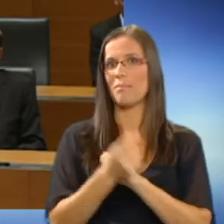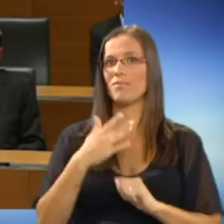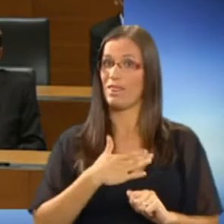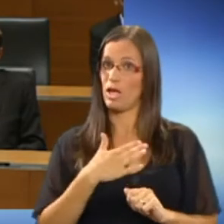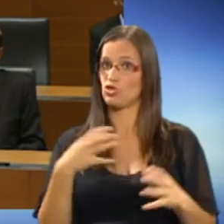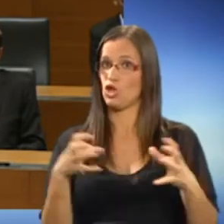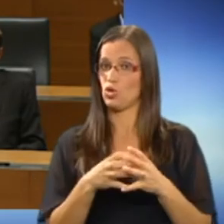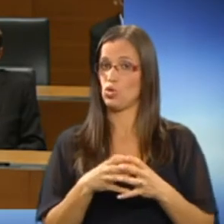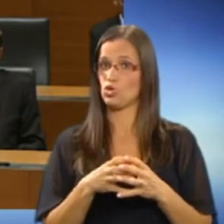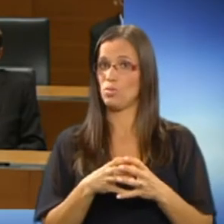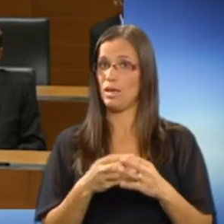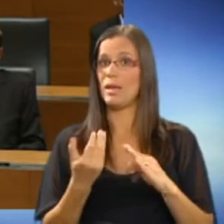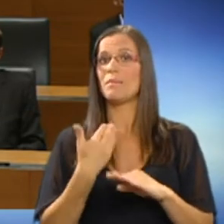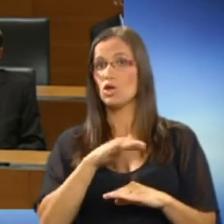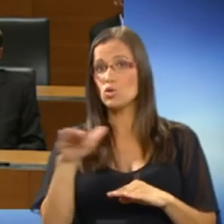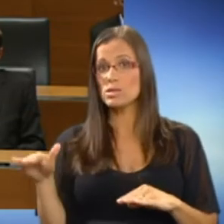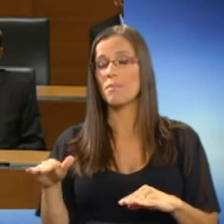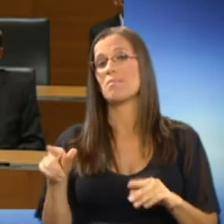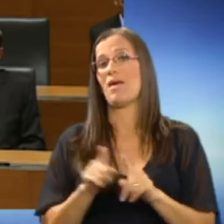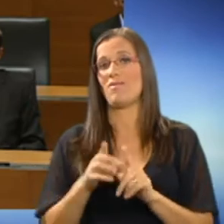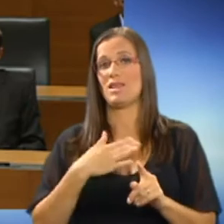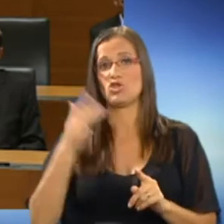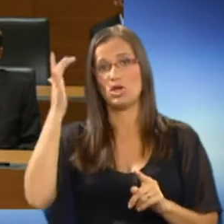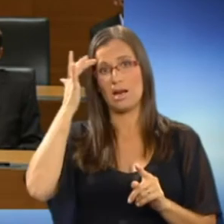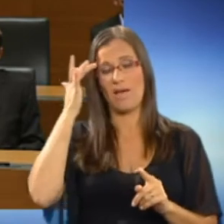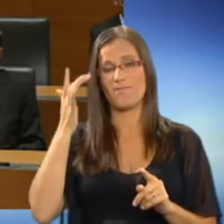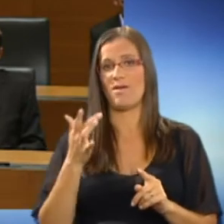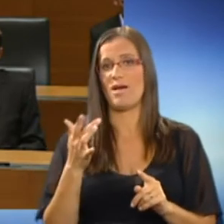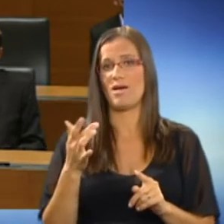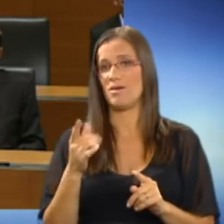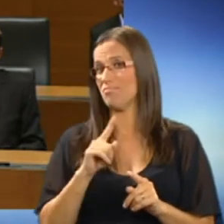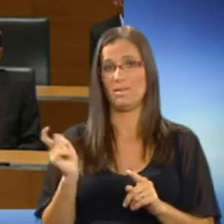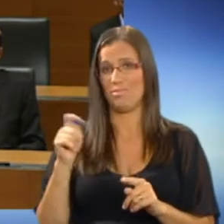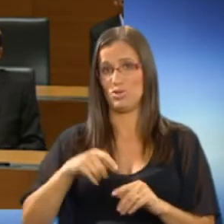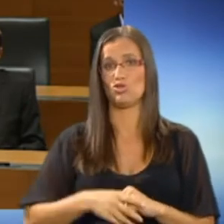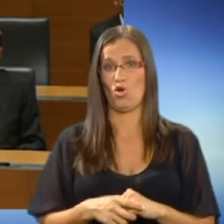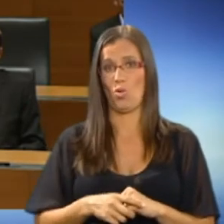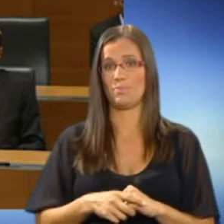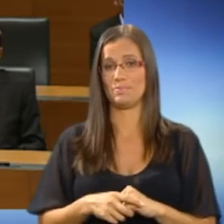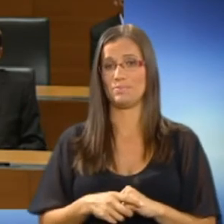naši družbi, predvsem pa v naših glavah, sploh ni prišlo.